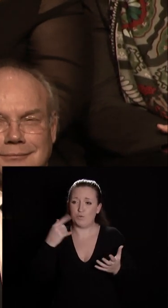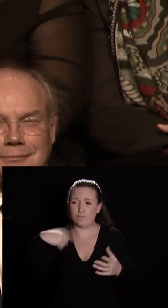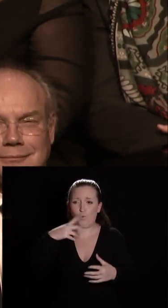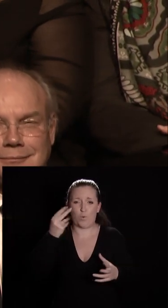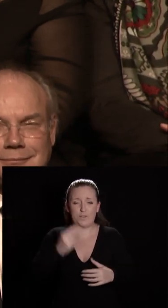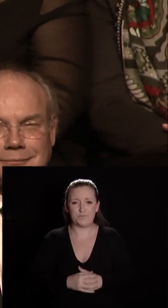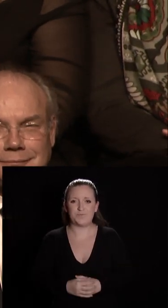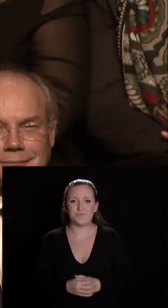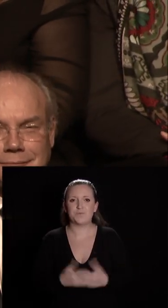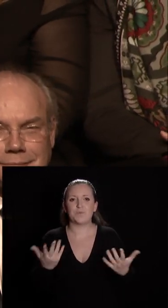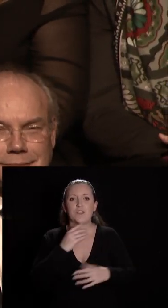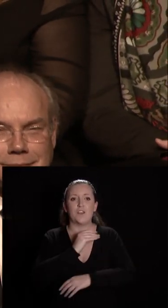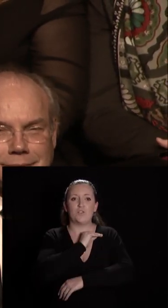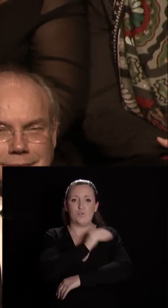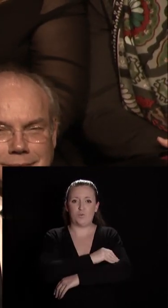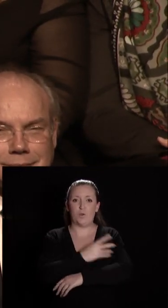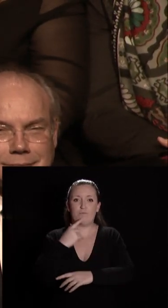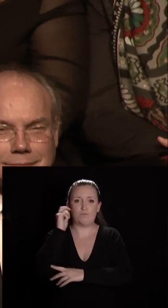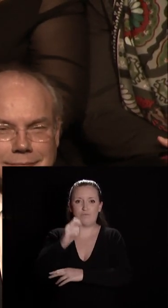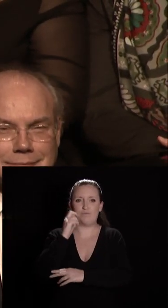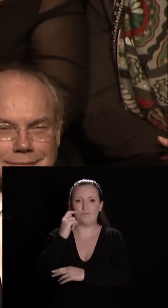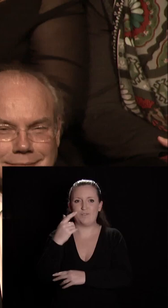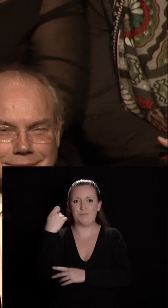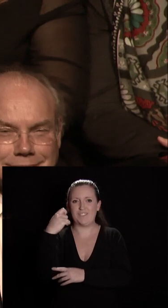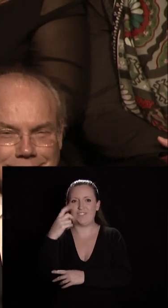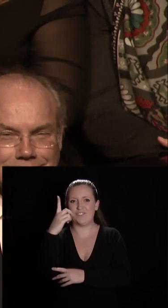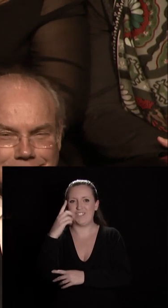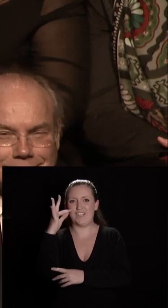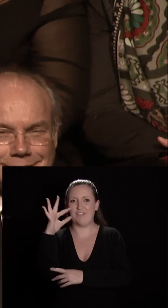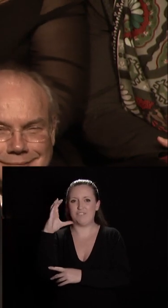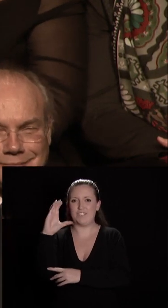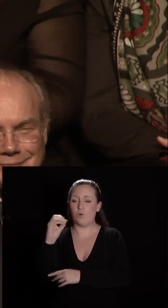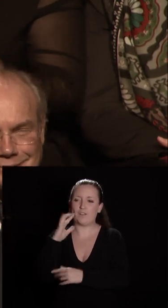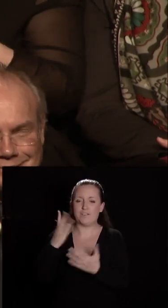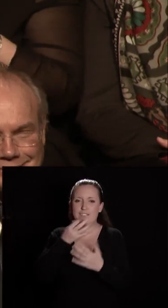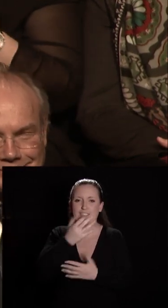le sport je salue le président du DFCO ça c'est pour ceux qui n'auraient pas compris